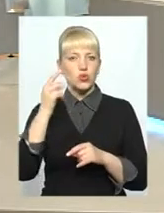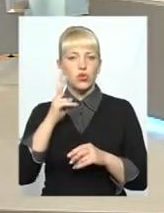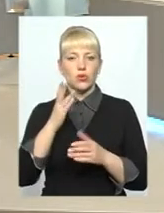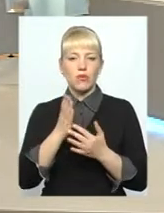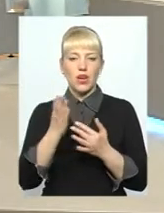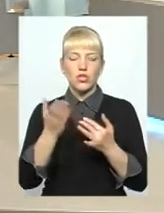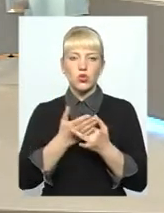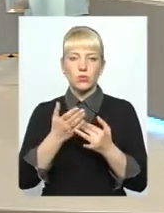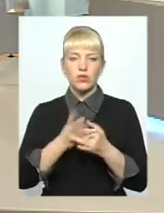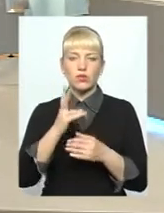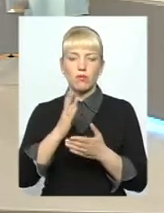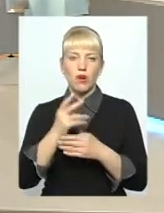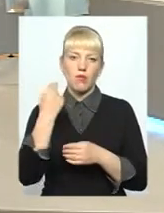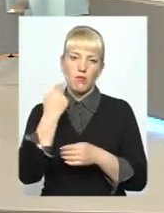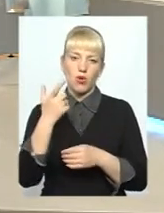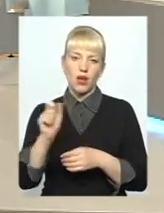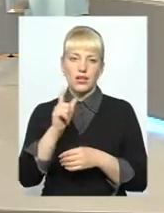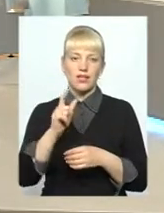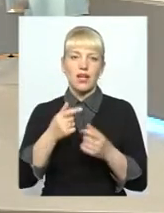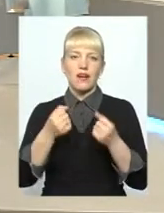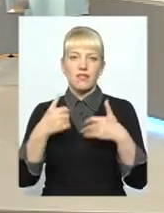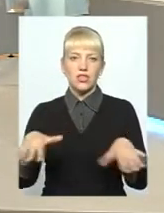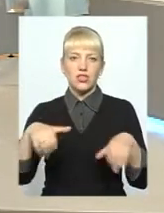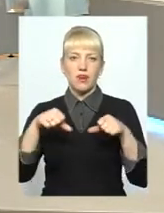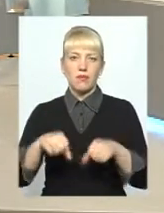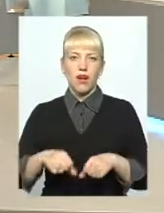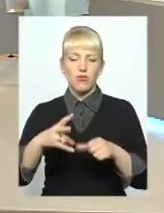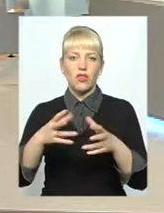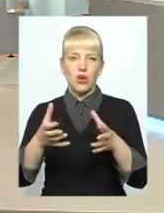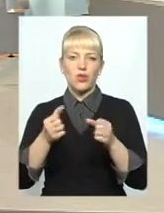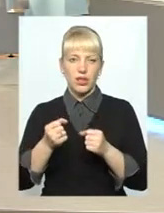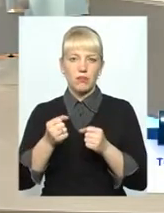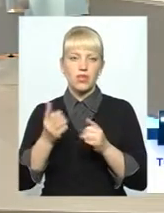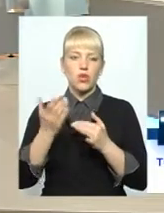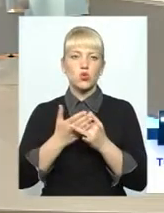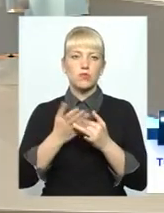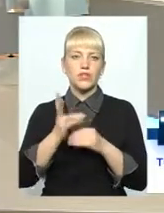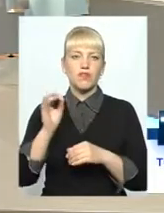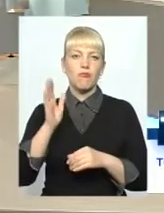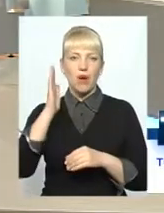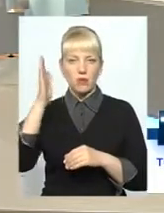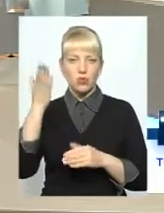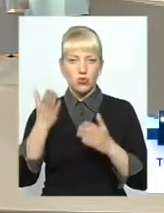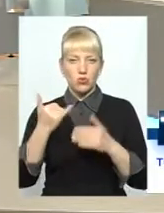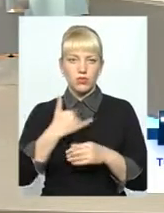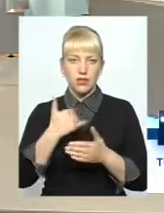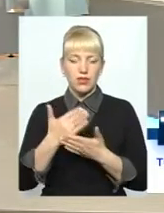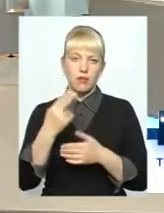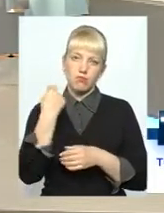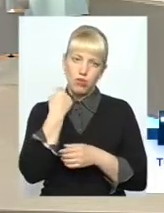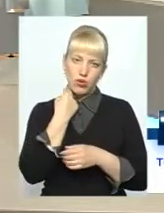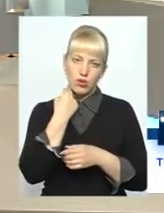і має борги за газ, втрачає право на отримання субсидії в майбутньому. Якщо в мене є борг,